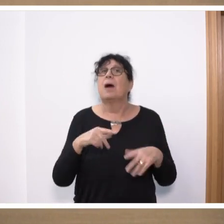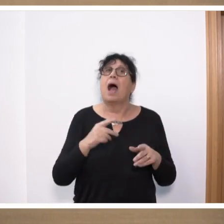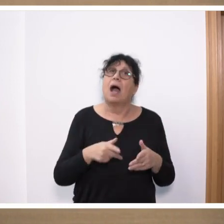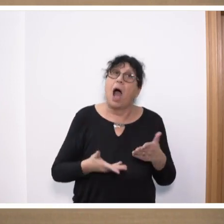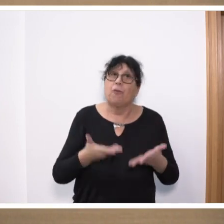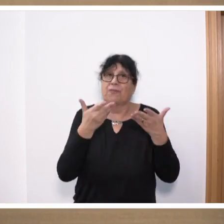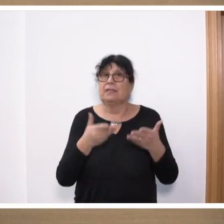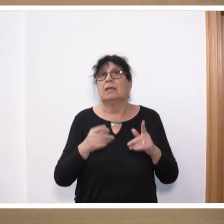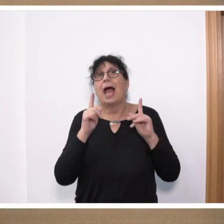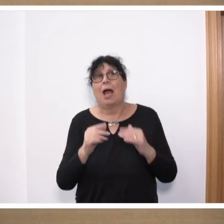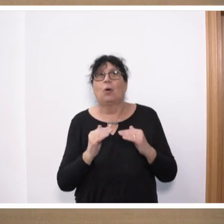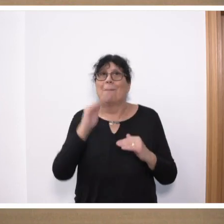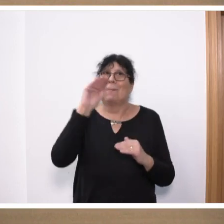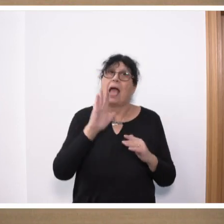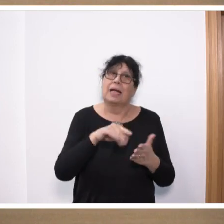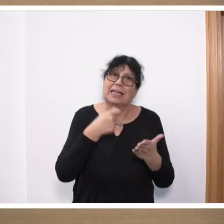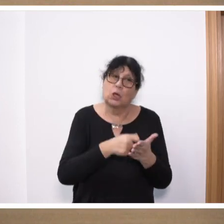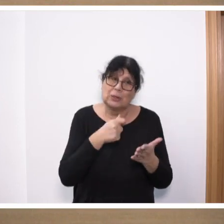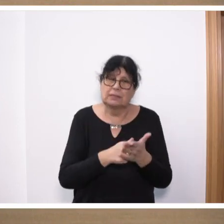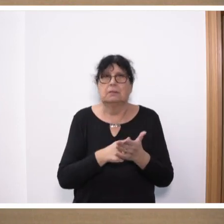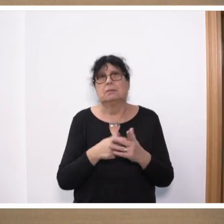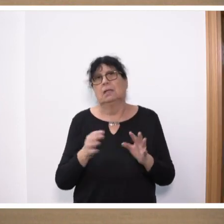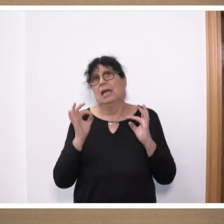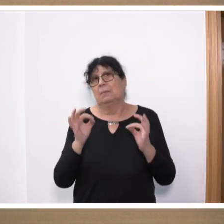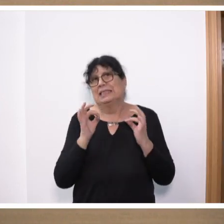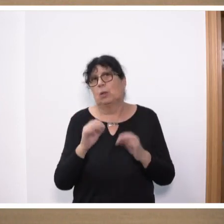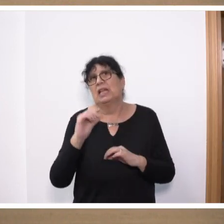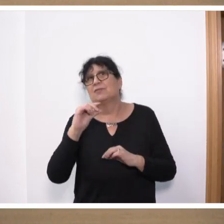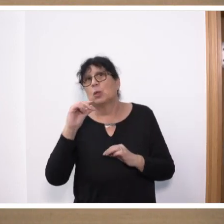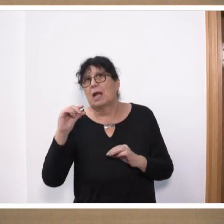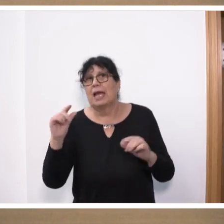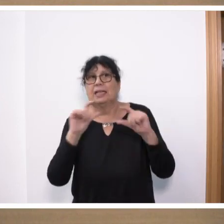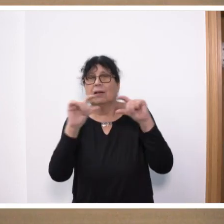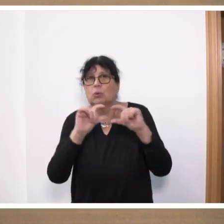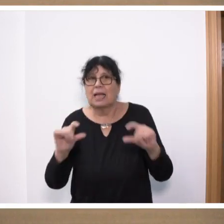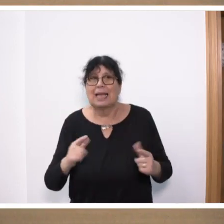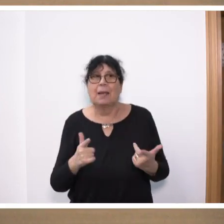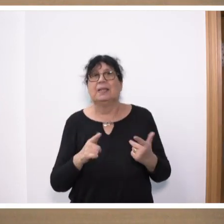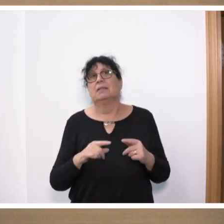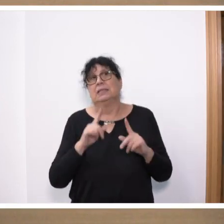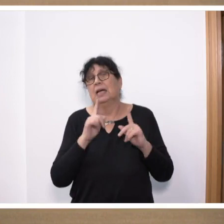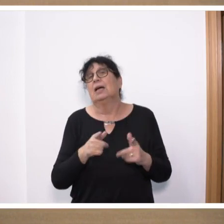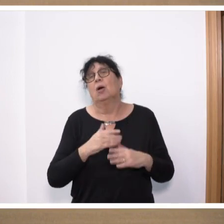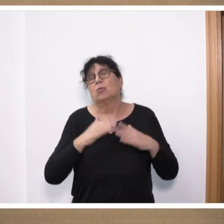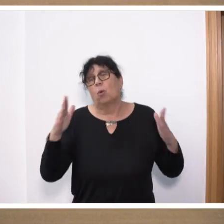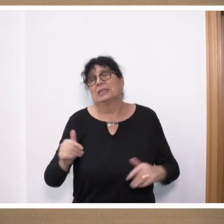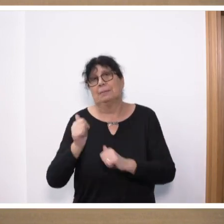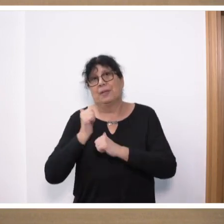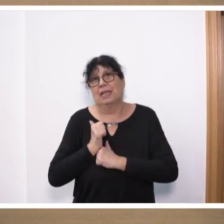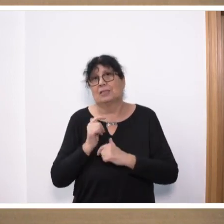zu einem Mehr an Kosten. Das stellt insbesondere für kleine Unternehmen eine nicht unerhebliche Belastung dar.